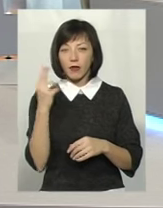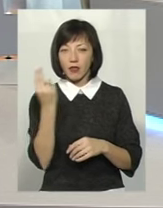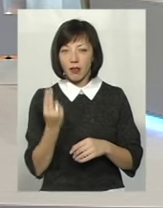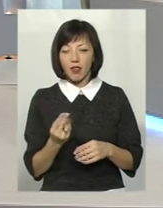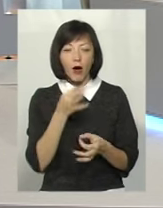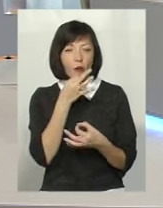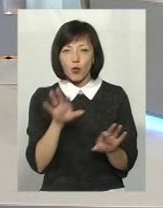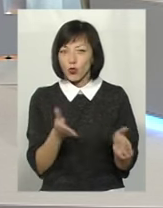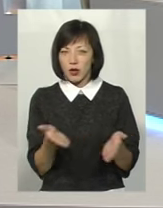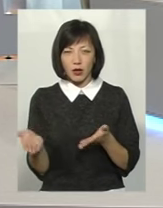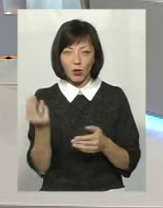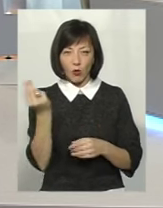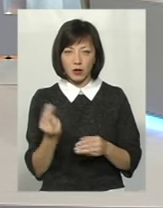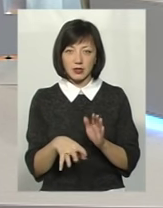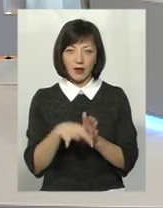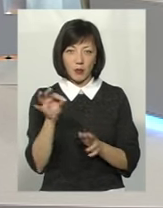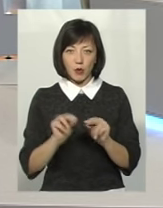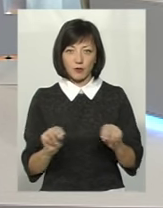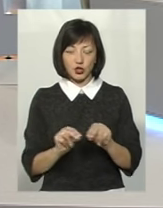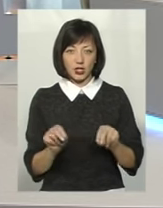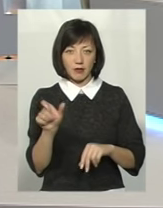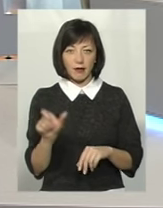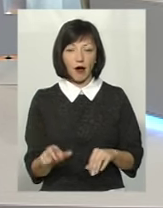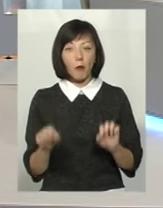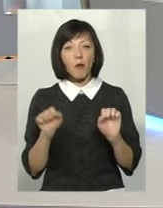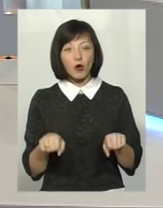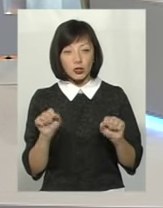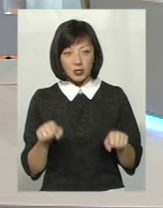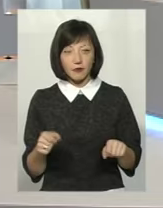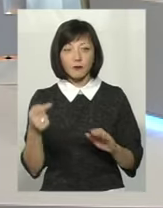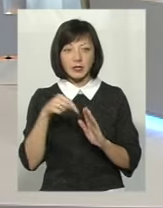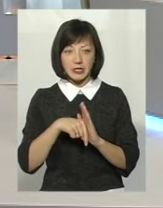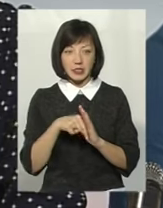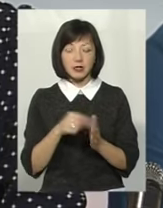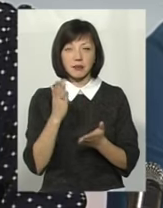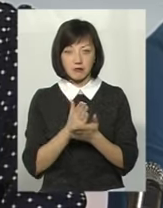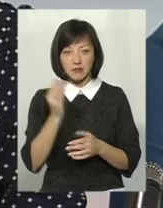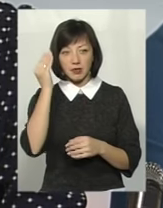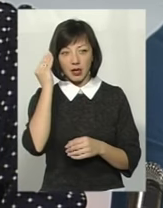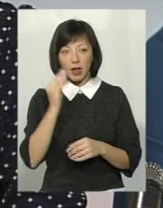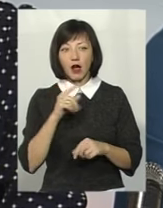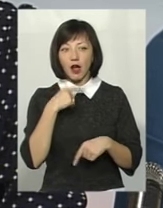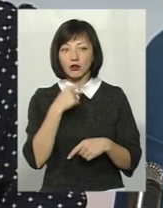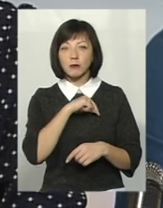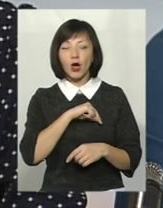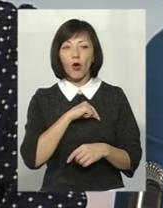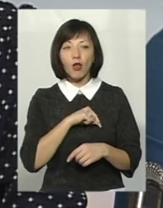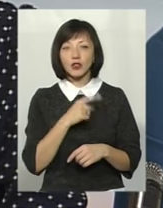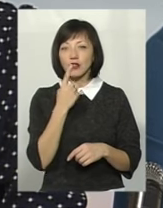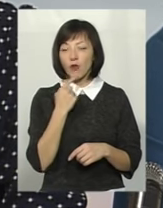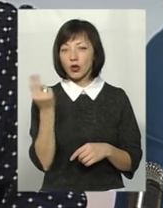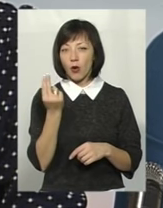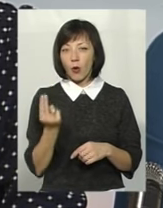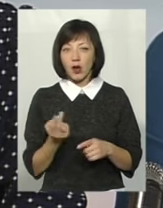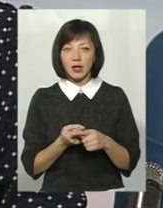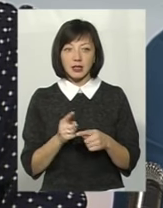будь-який інший колір за вибором вчителя. Можливо, в цьому і є сенс, тому що, як зазначають психологи, що червоний